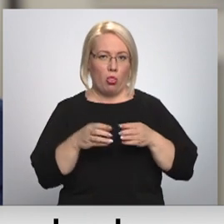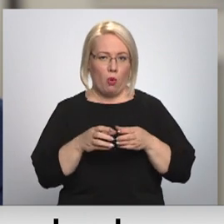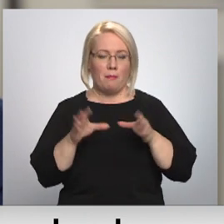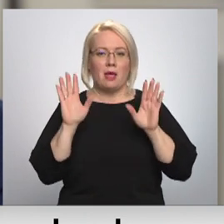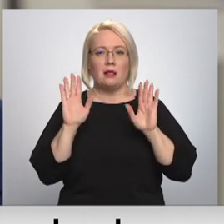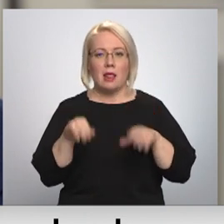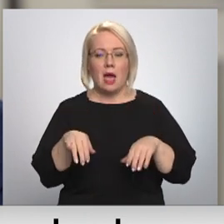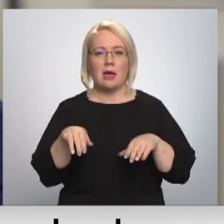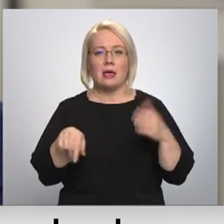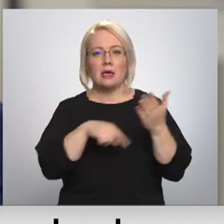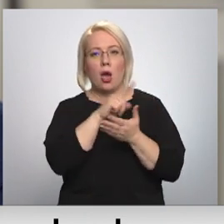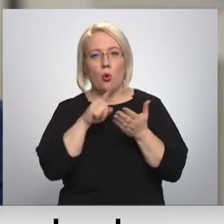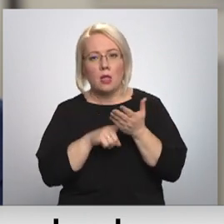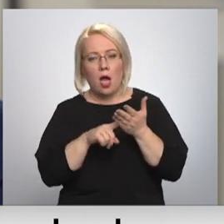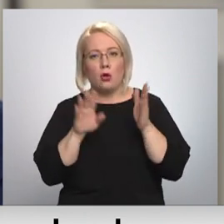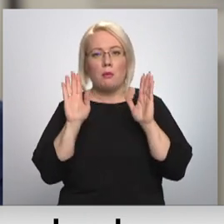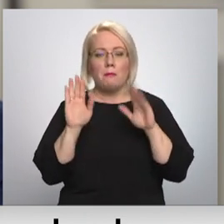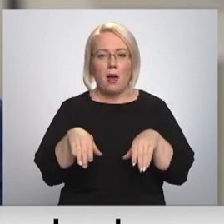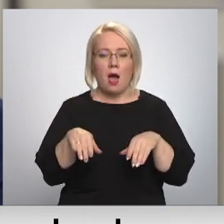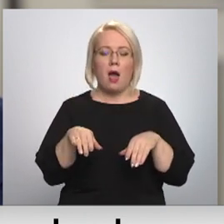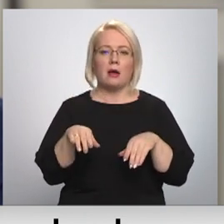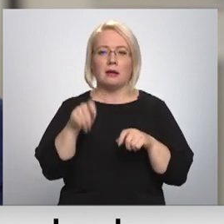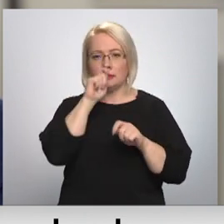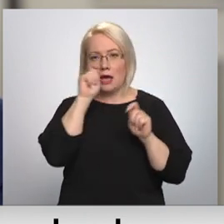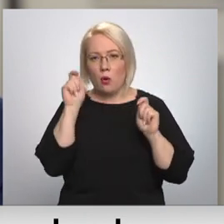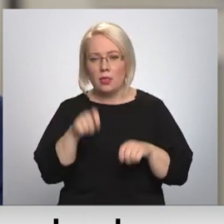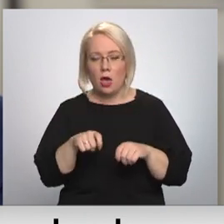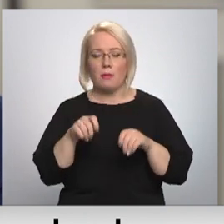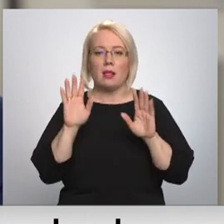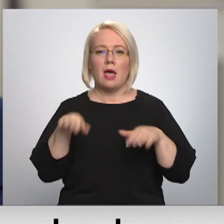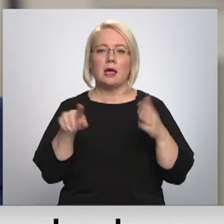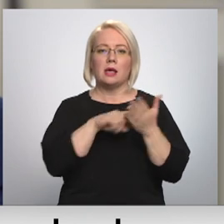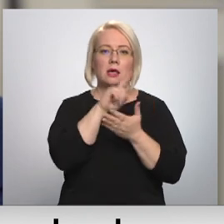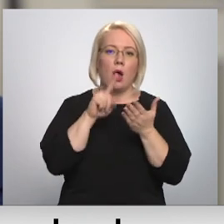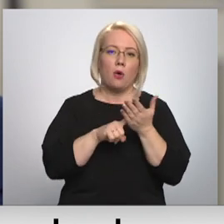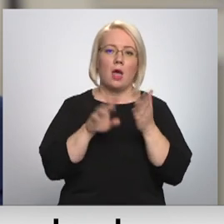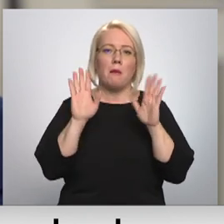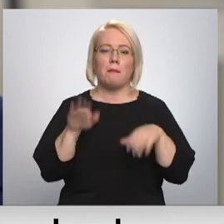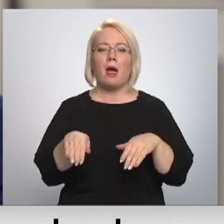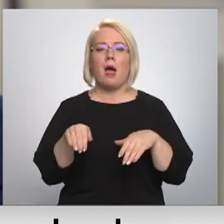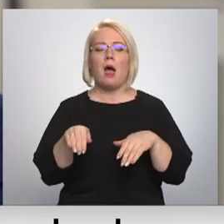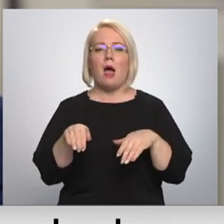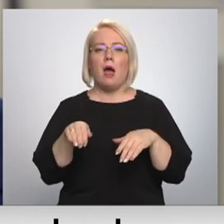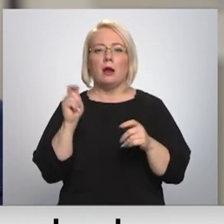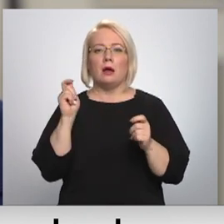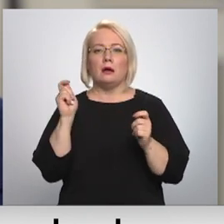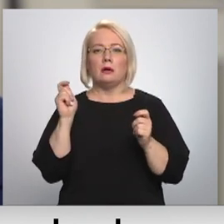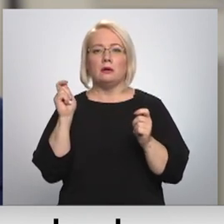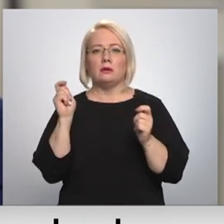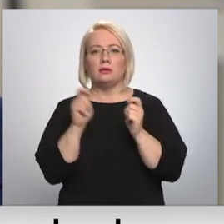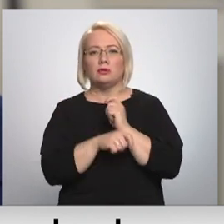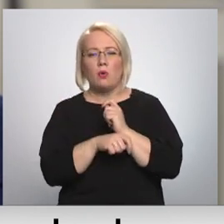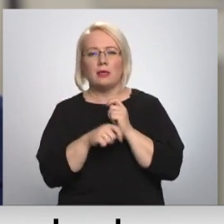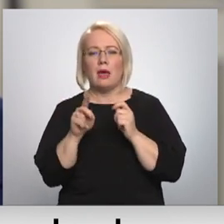jautājumus par zaudējumiem, lai jautājumus par sanāciju, kas ir vērtējama